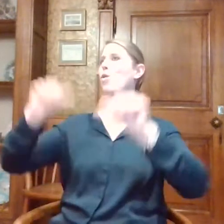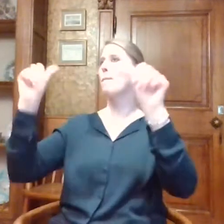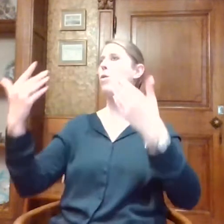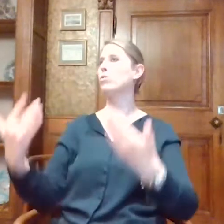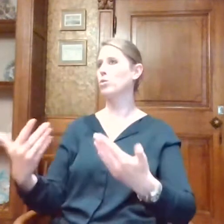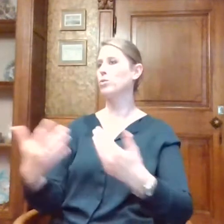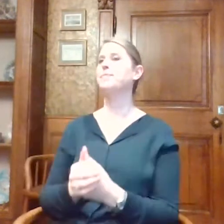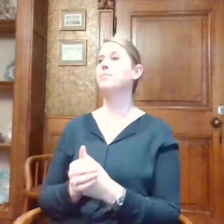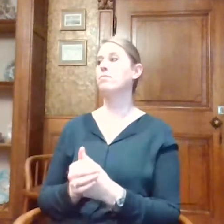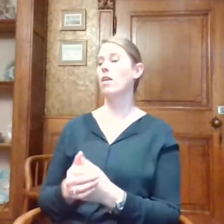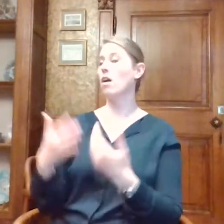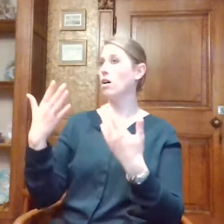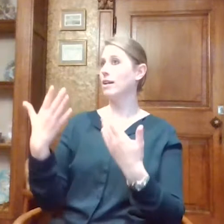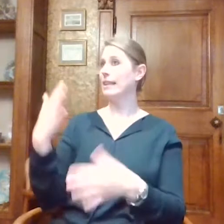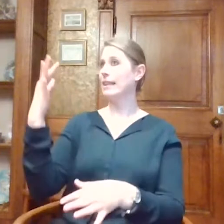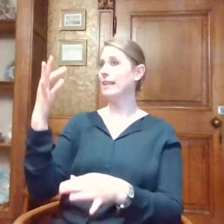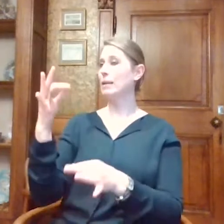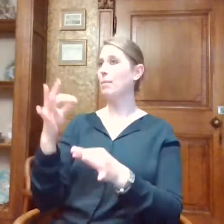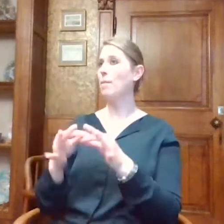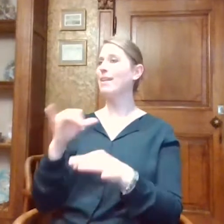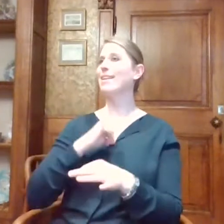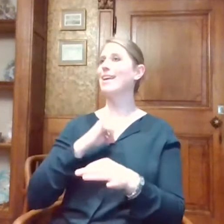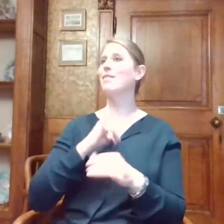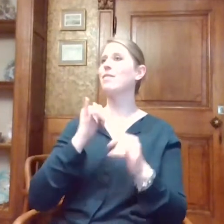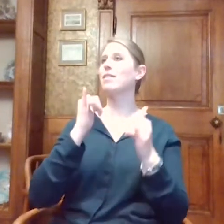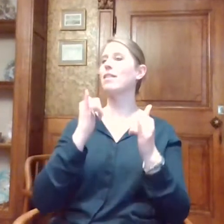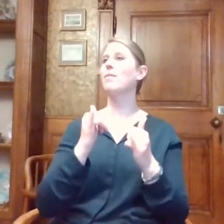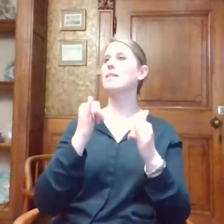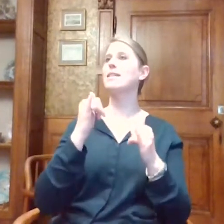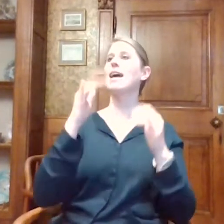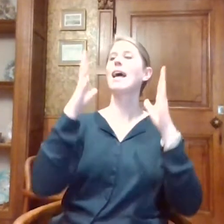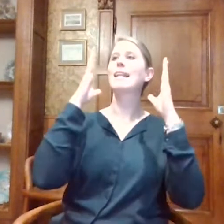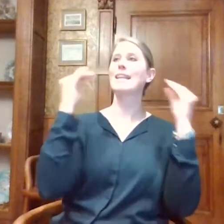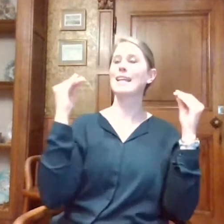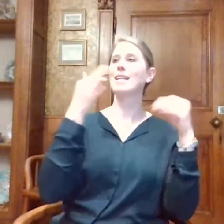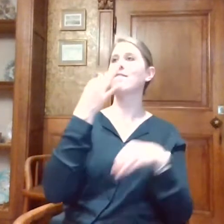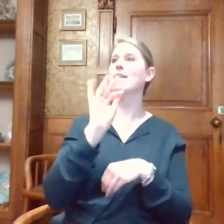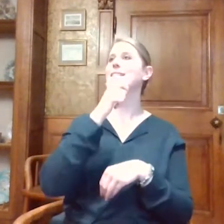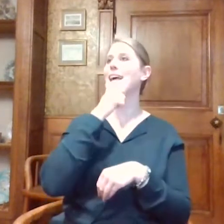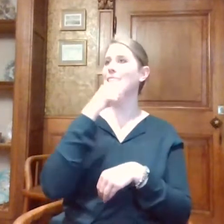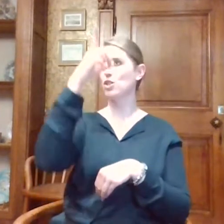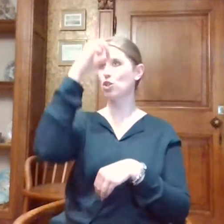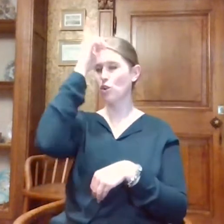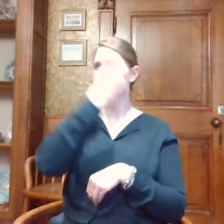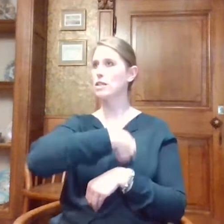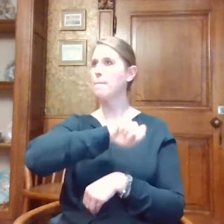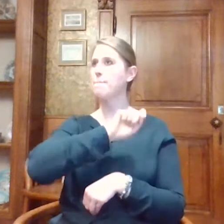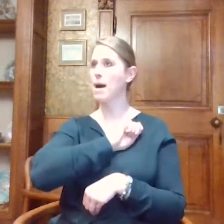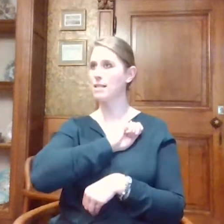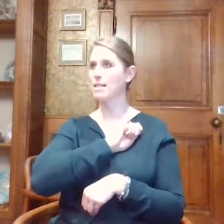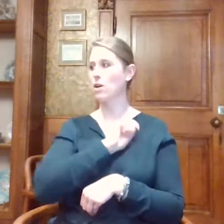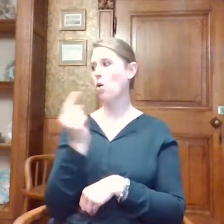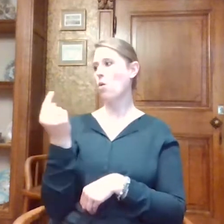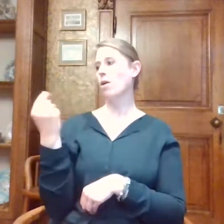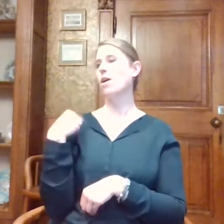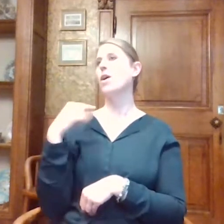We hebben die momenteel beschikbaar in het Nederlands, Frans, Engels, Duits en Spaans. En sinds